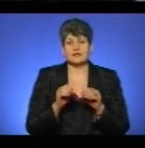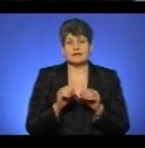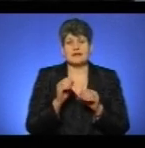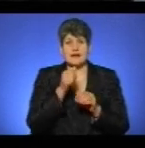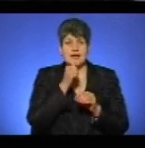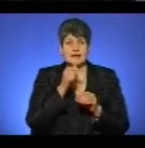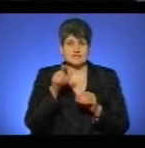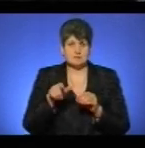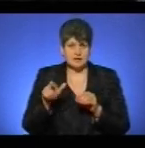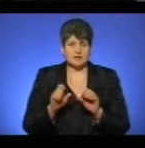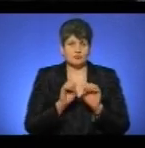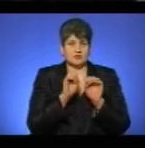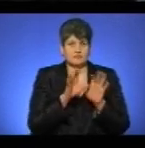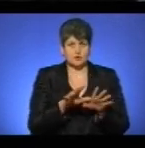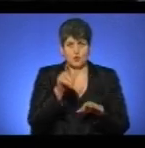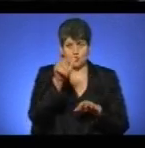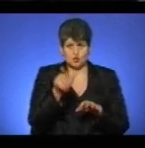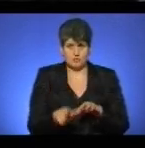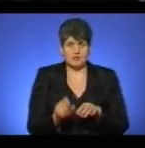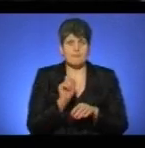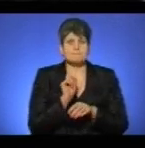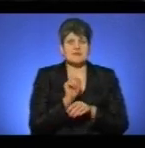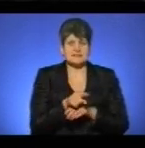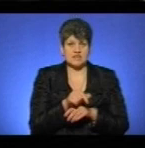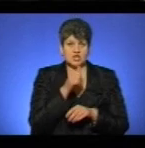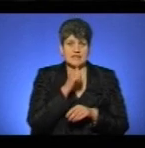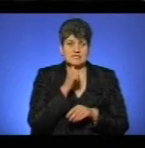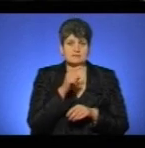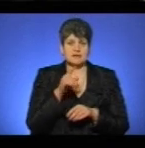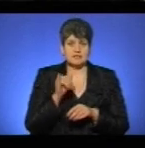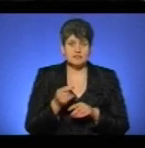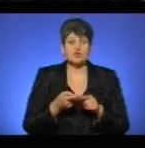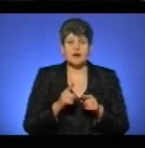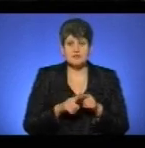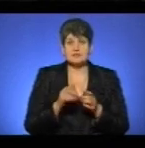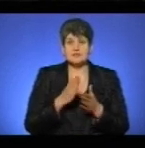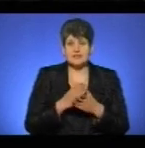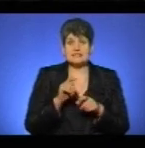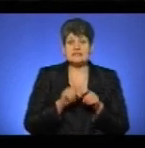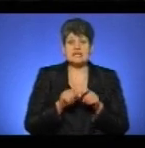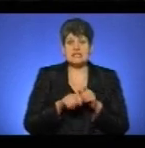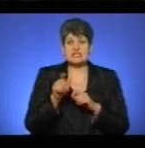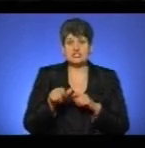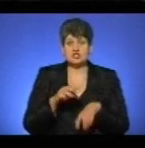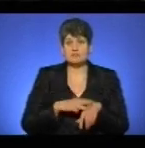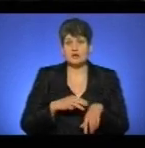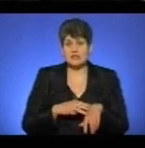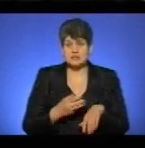на руки особі, яка призначила експертизу в даному випадку слідчий Бучицького відділення поліції,